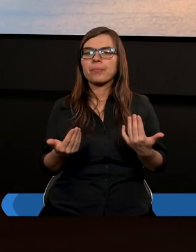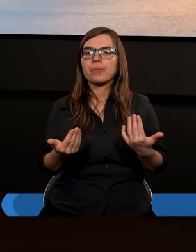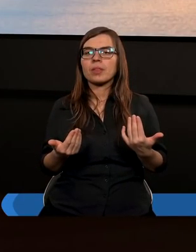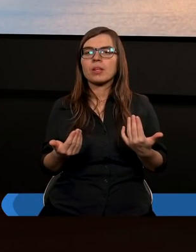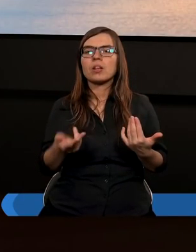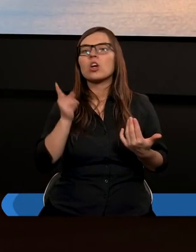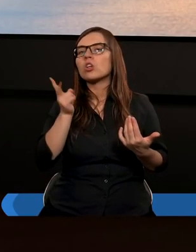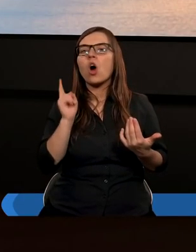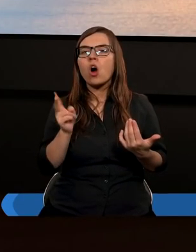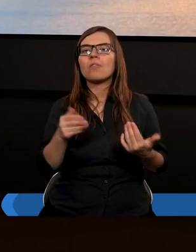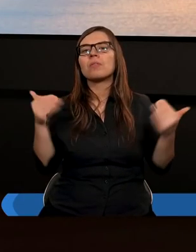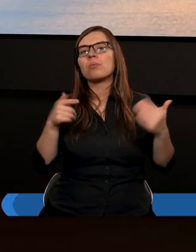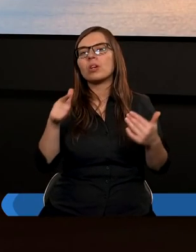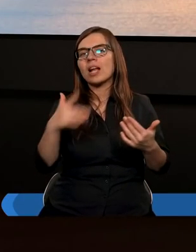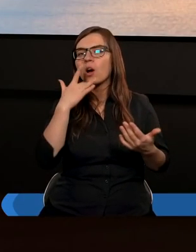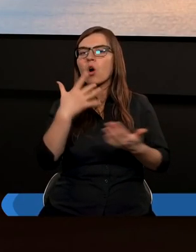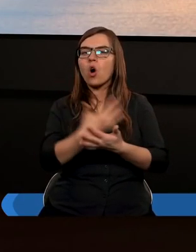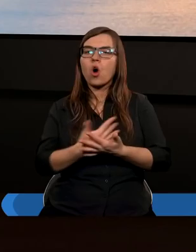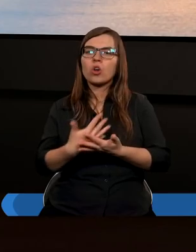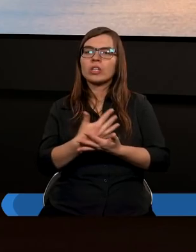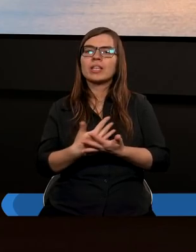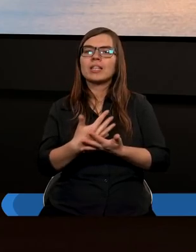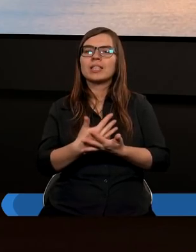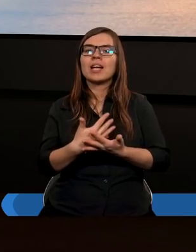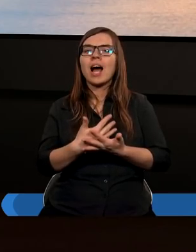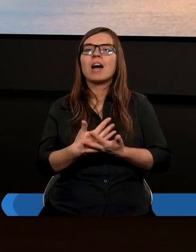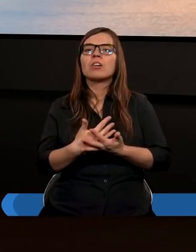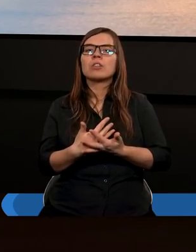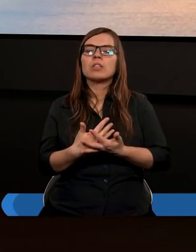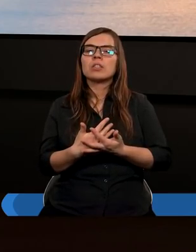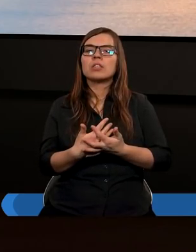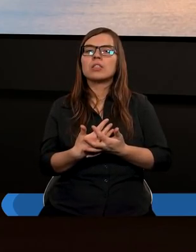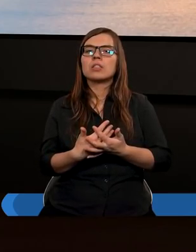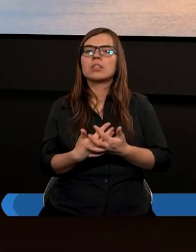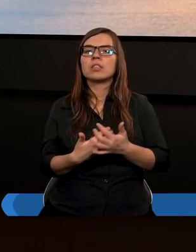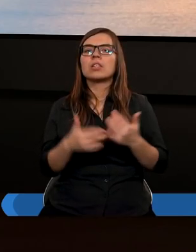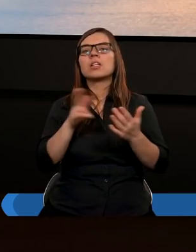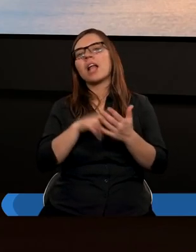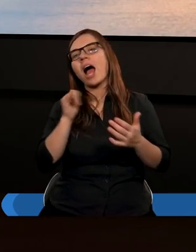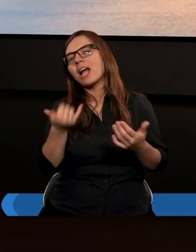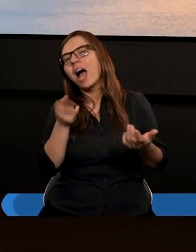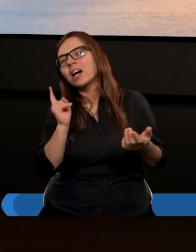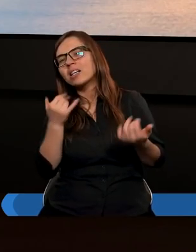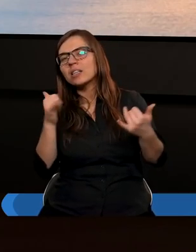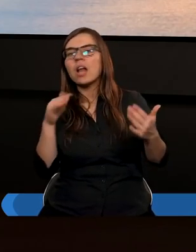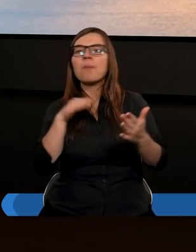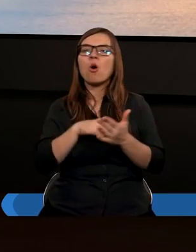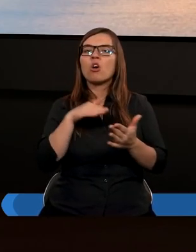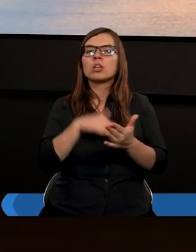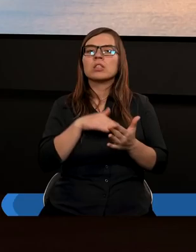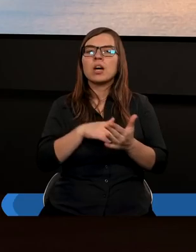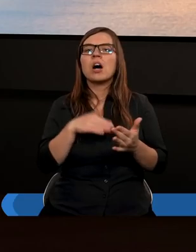ktokolwiek może z tego korzystać, na jakiekolwiek potrzeby,